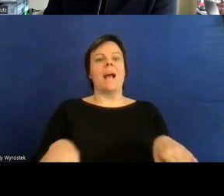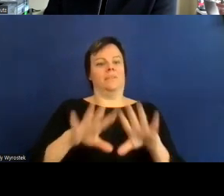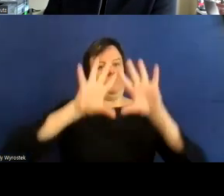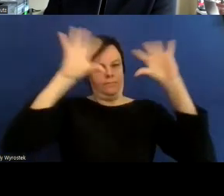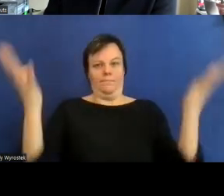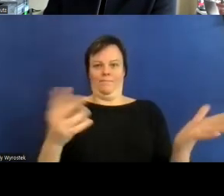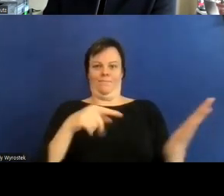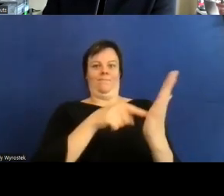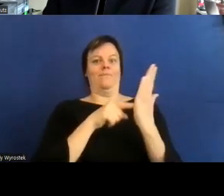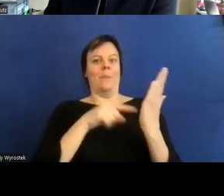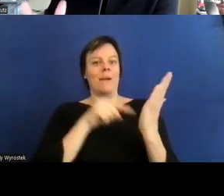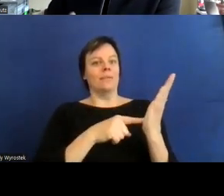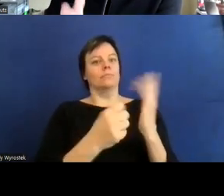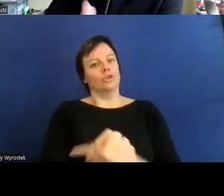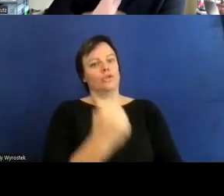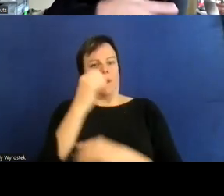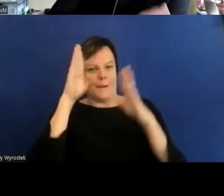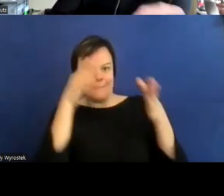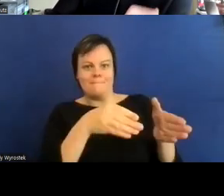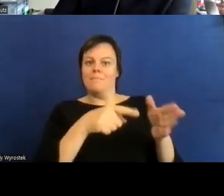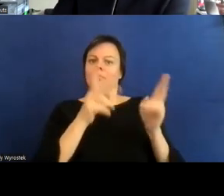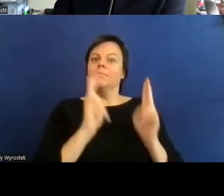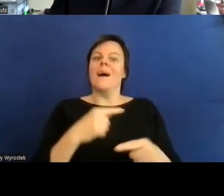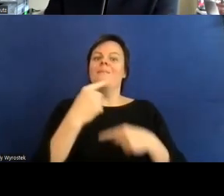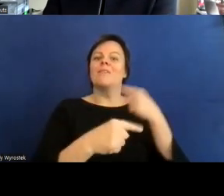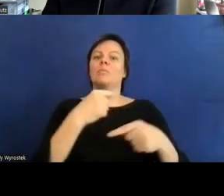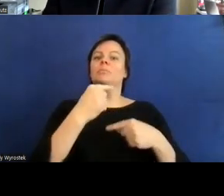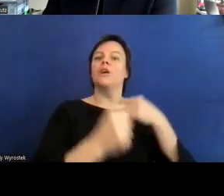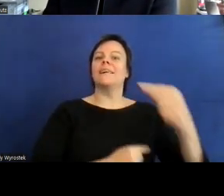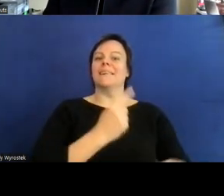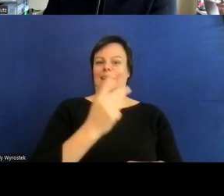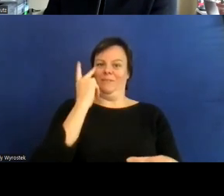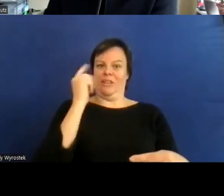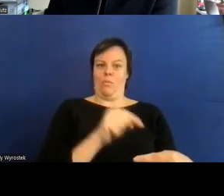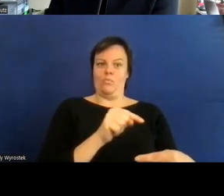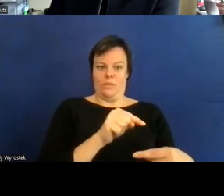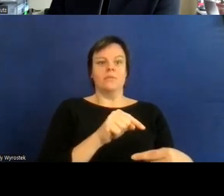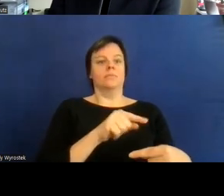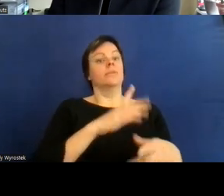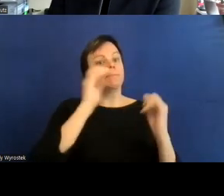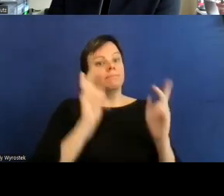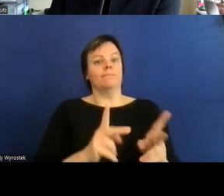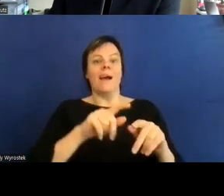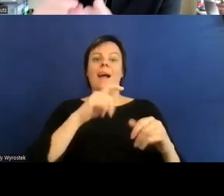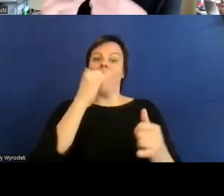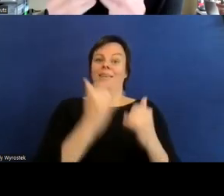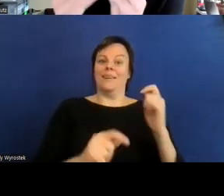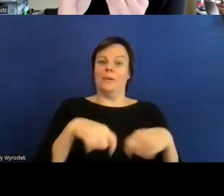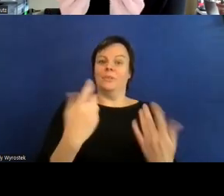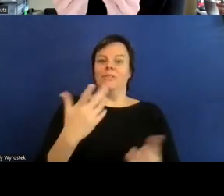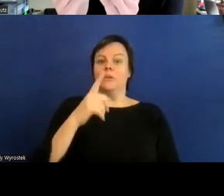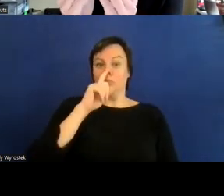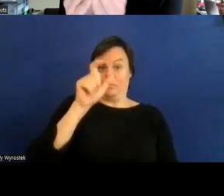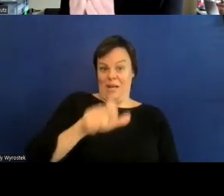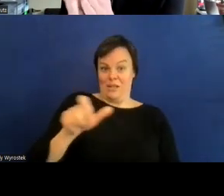behinderung sogenannte temporär nicht nicht eingeschränkte menschen die also dann möglicherweise auch in